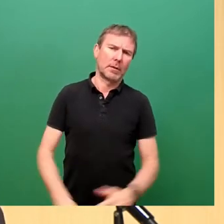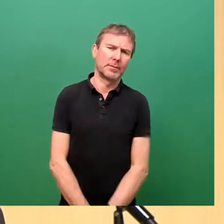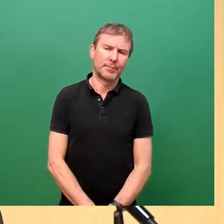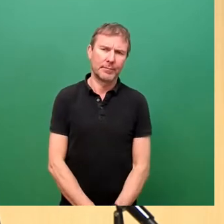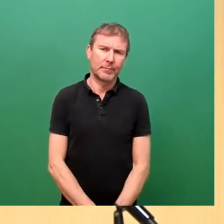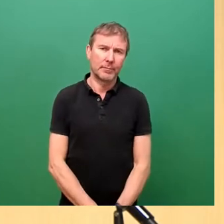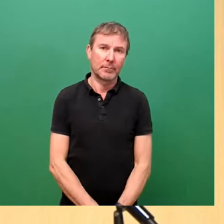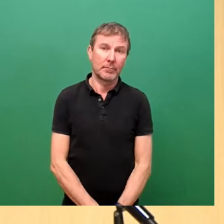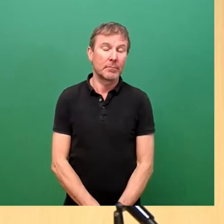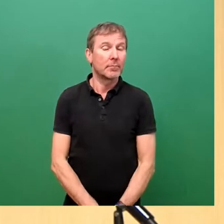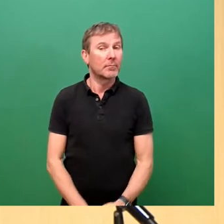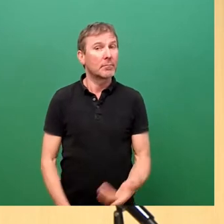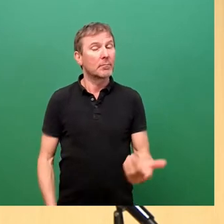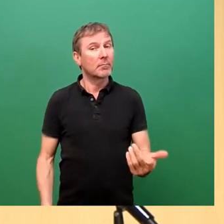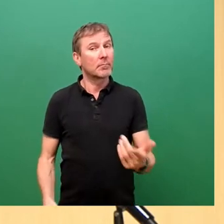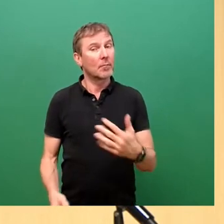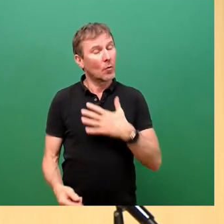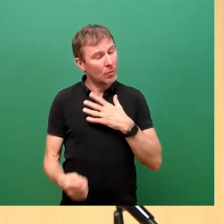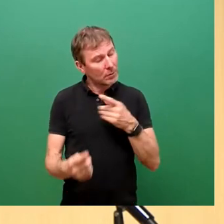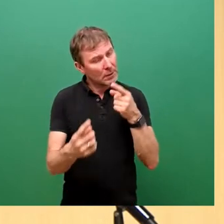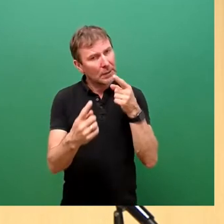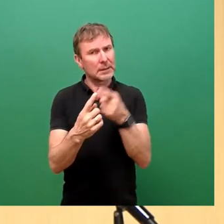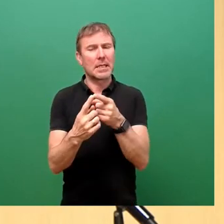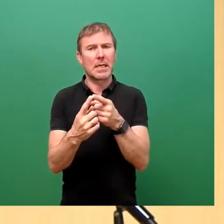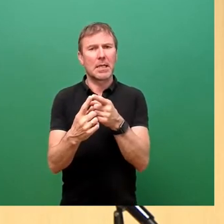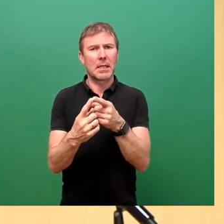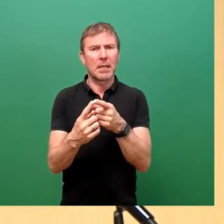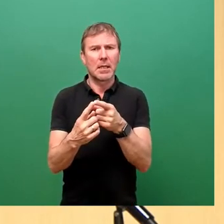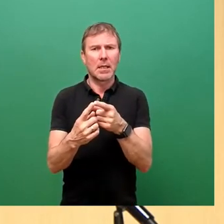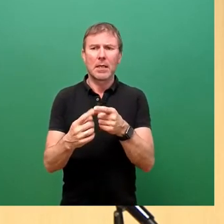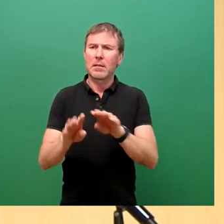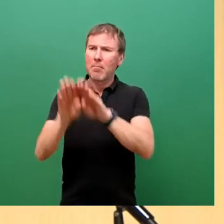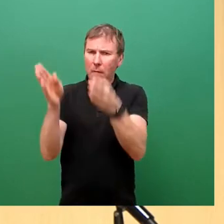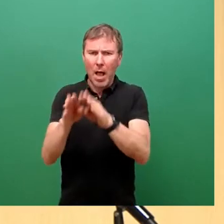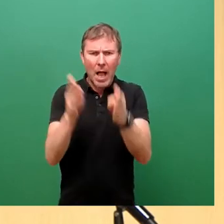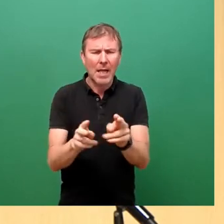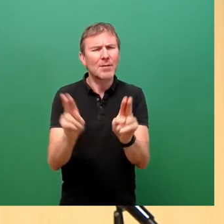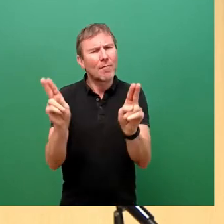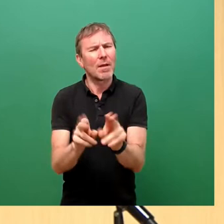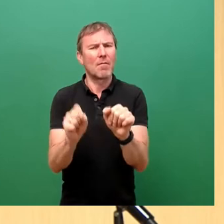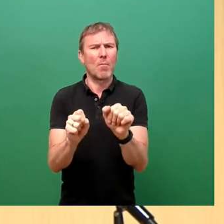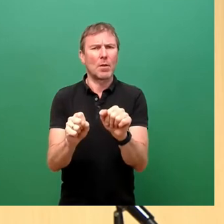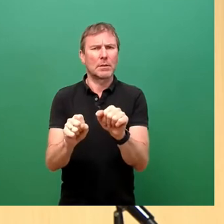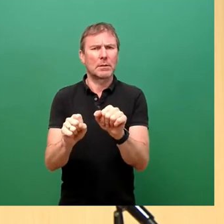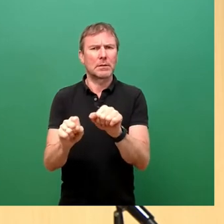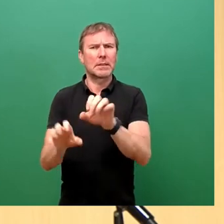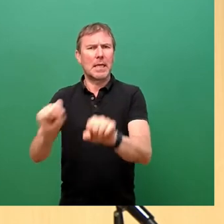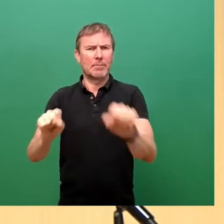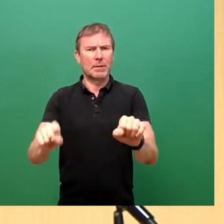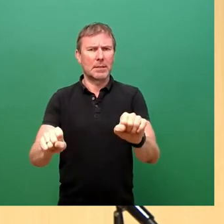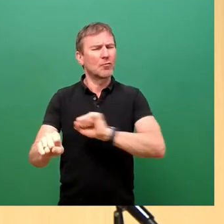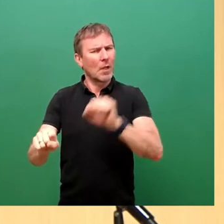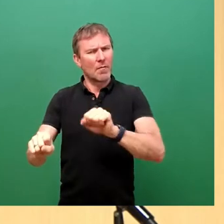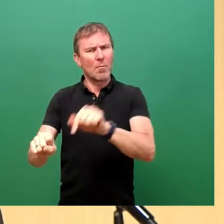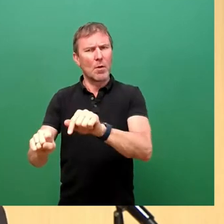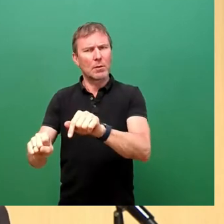Unser erklärtes Ziel ist es, dass wir die Zahl der belegten Hallen so gering wie möglich halten und so schnell als möglich die